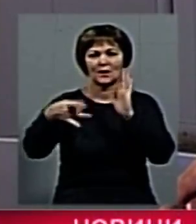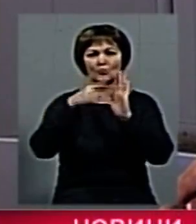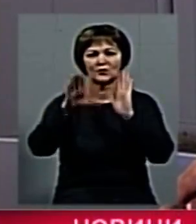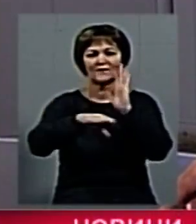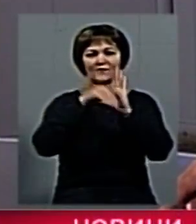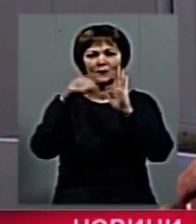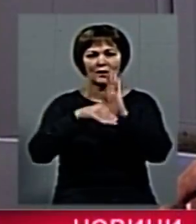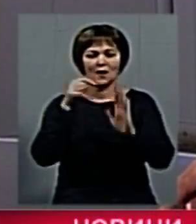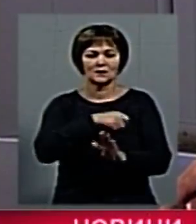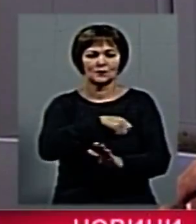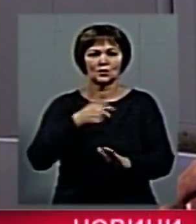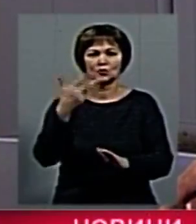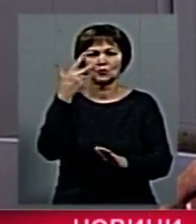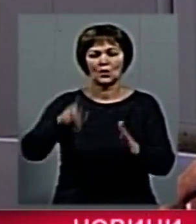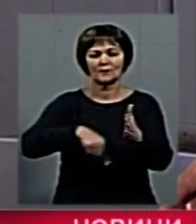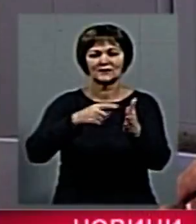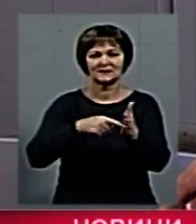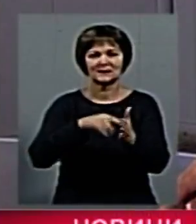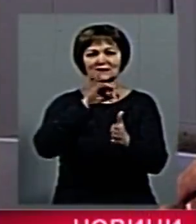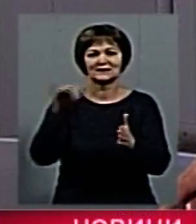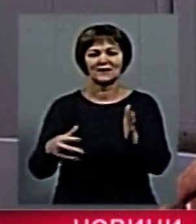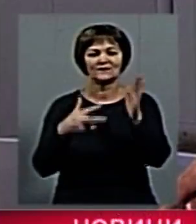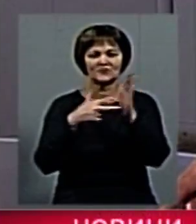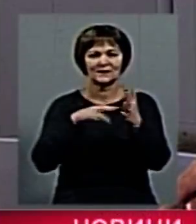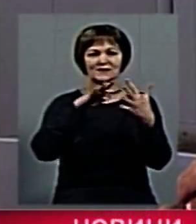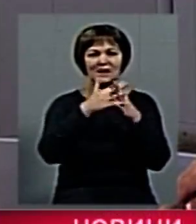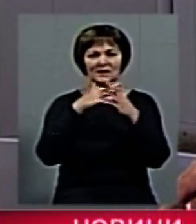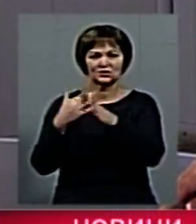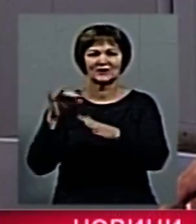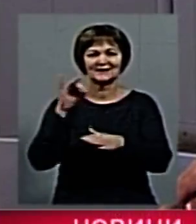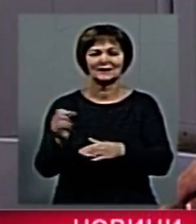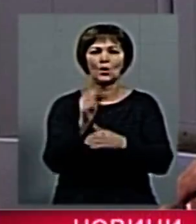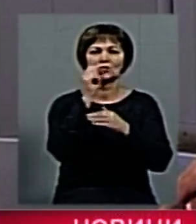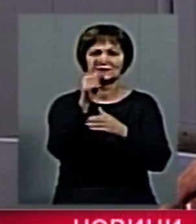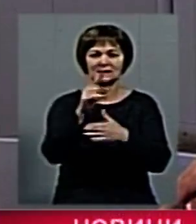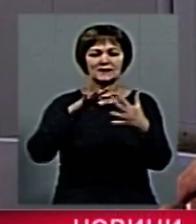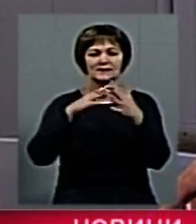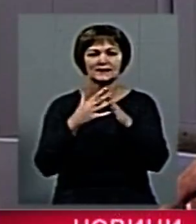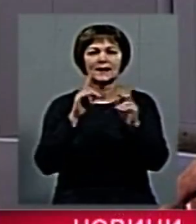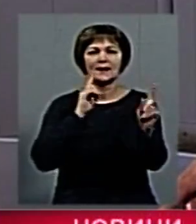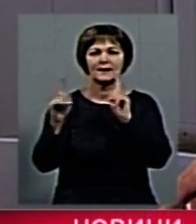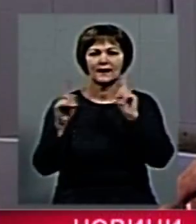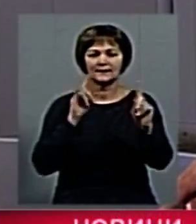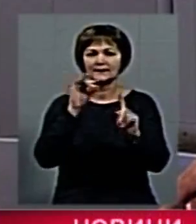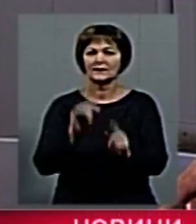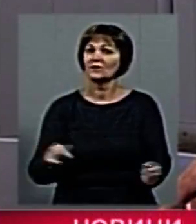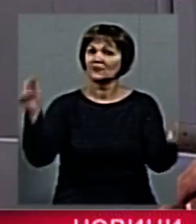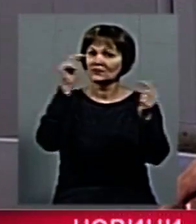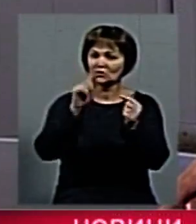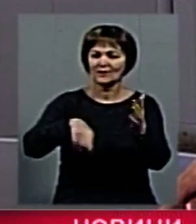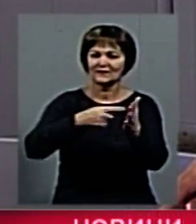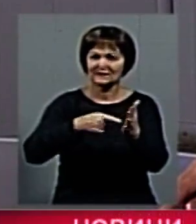обиратимуть депутатів до трьох міських, восьми селищних та одинадцяти сільських рад і, відповідно,